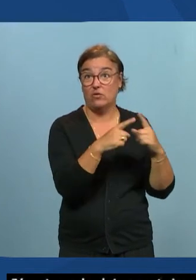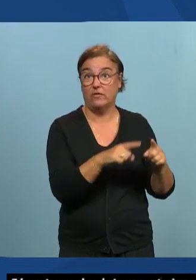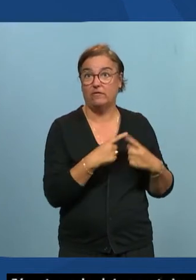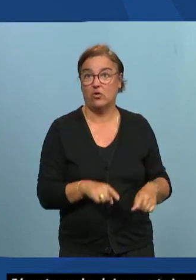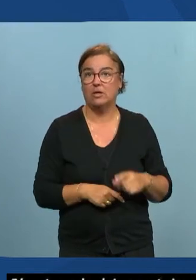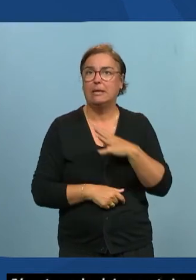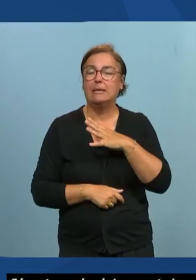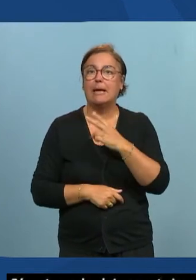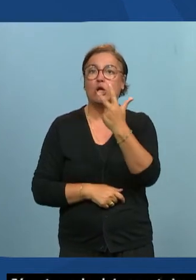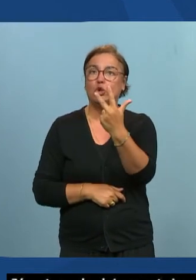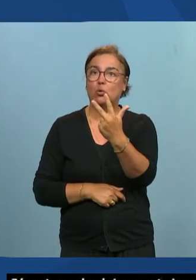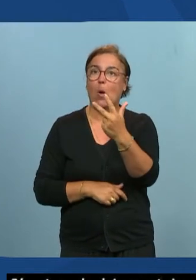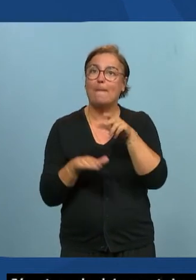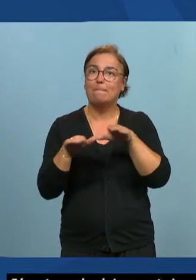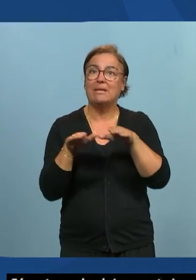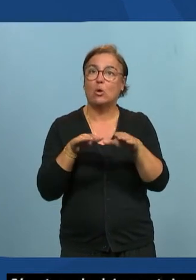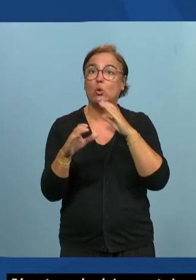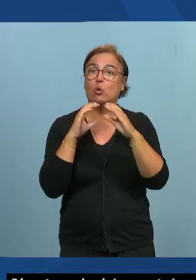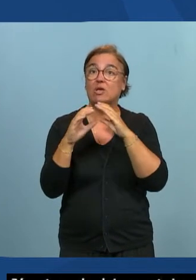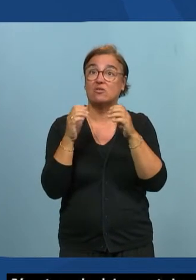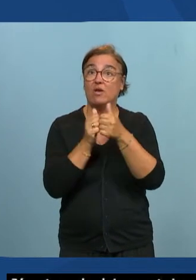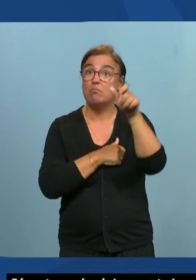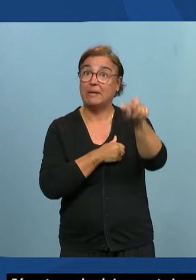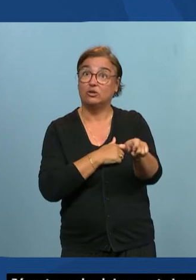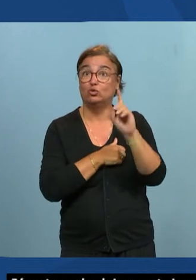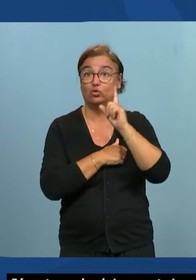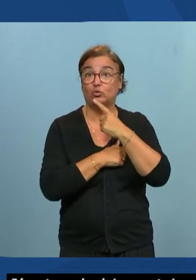trois façons d' communiquer avec une personne sourde donc on a